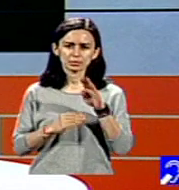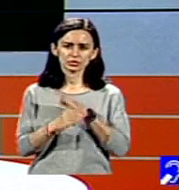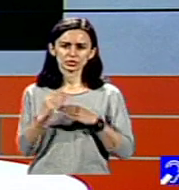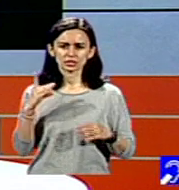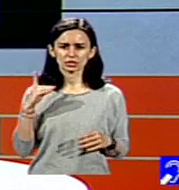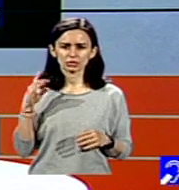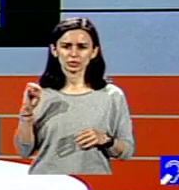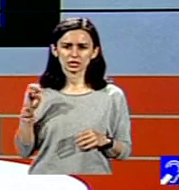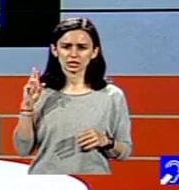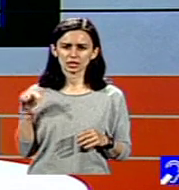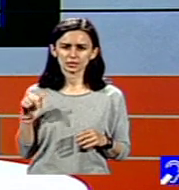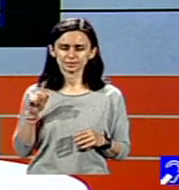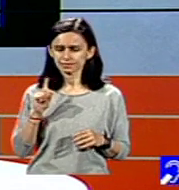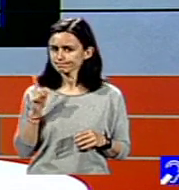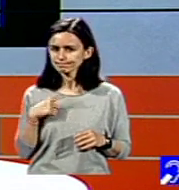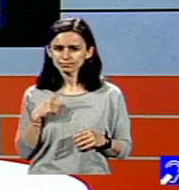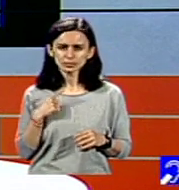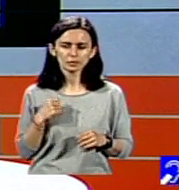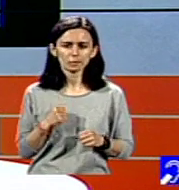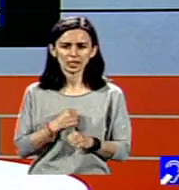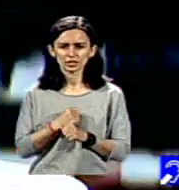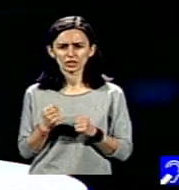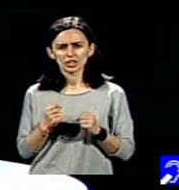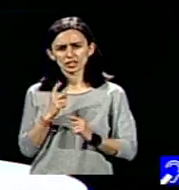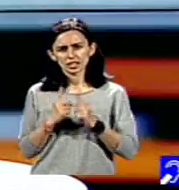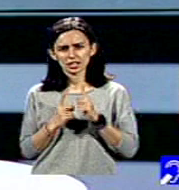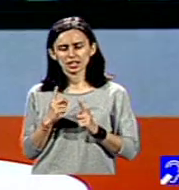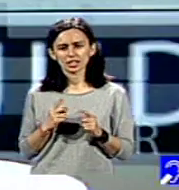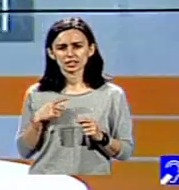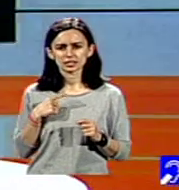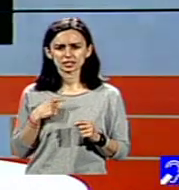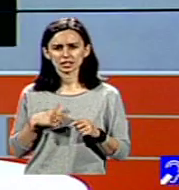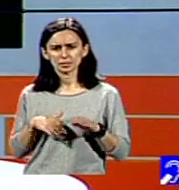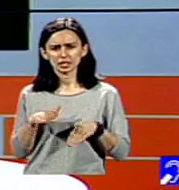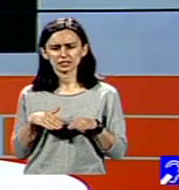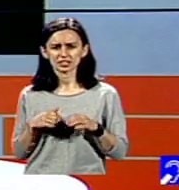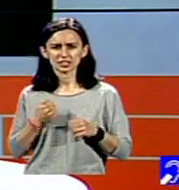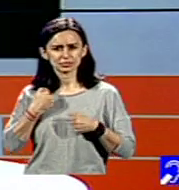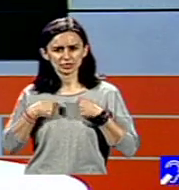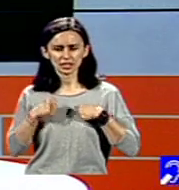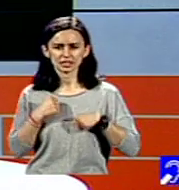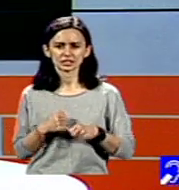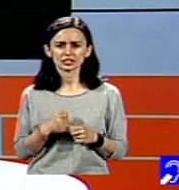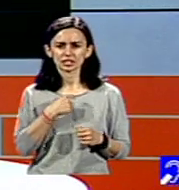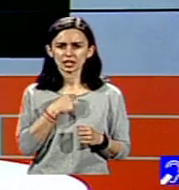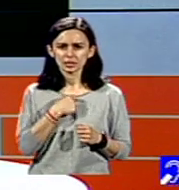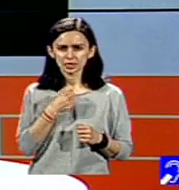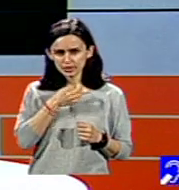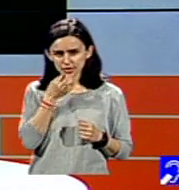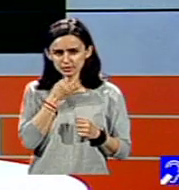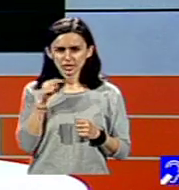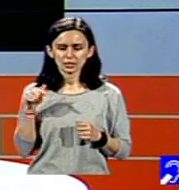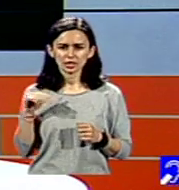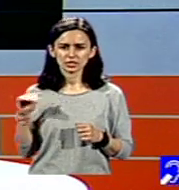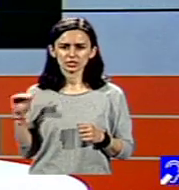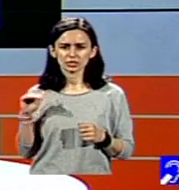nu există, sau în foarte rare cazuri, există manifestări agresive. În rest, mai degrabă am putea spune că acești copii, acești tineri au o